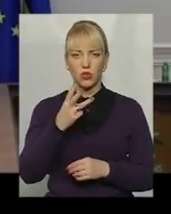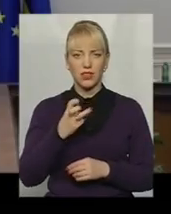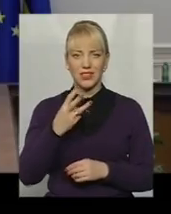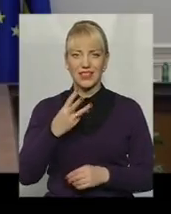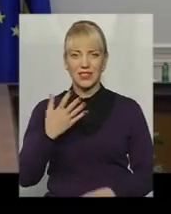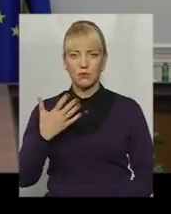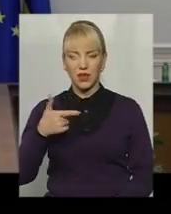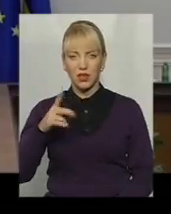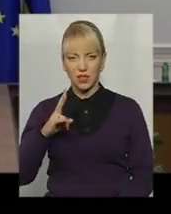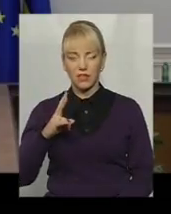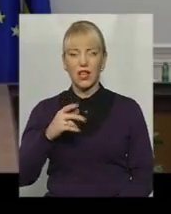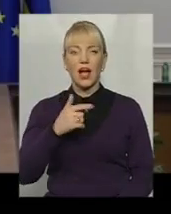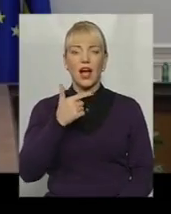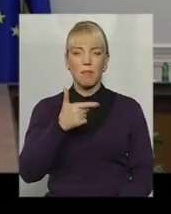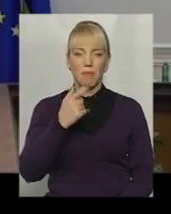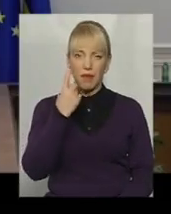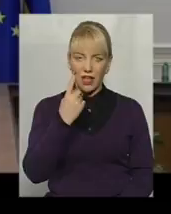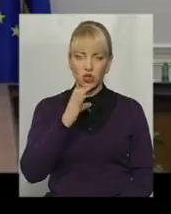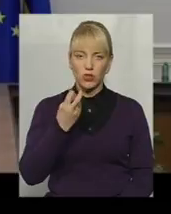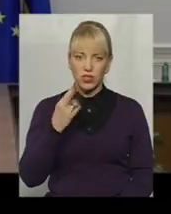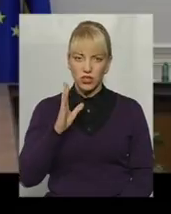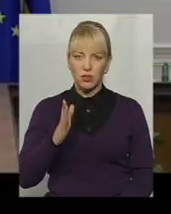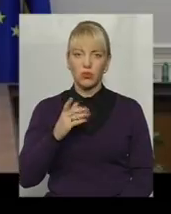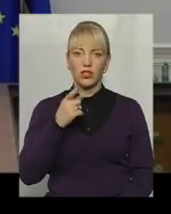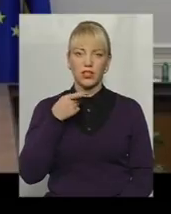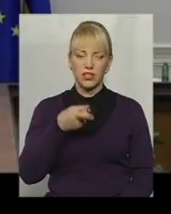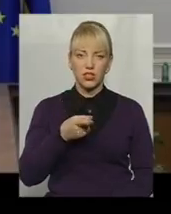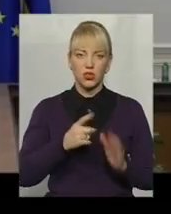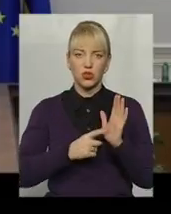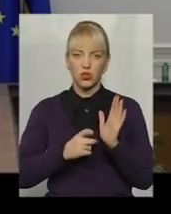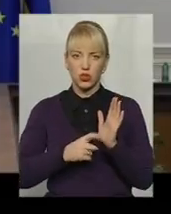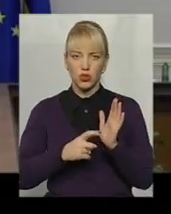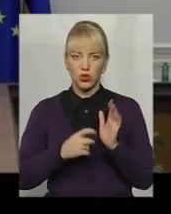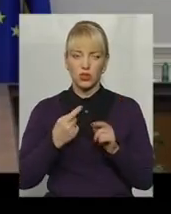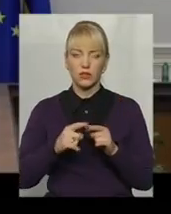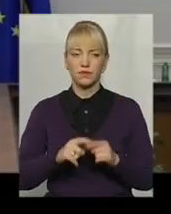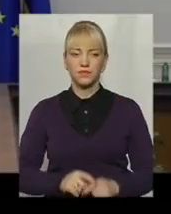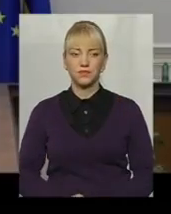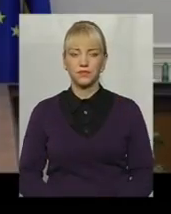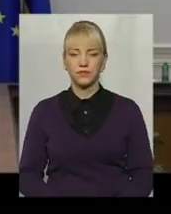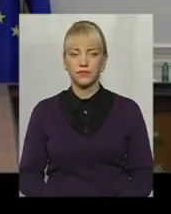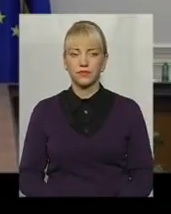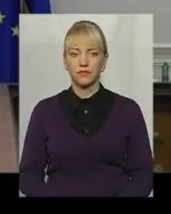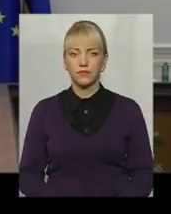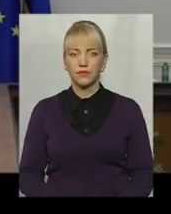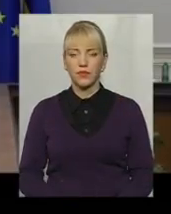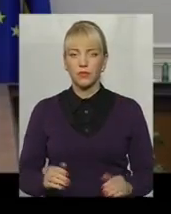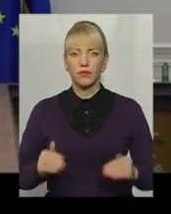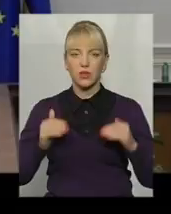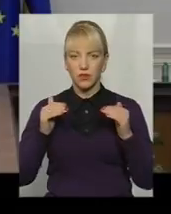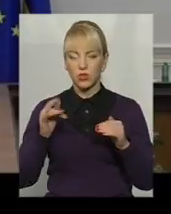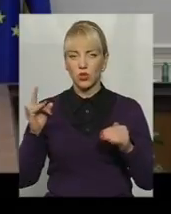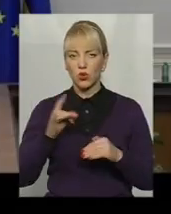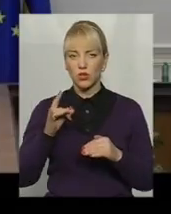А з 1 січня вже буде дорівнювати 1600 гривень. Тобто відповідне зростання буде забезпечено. Підвищення